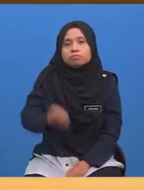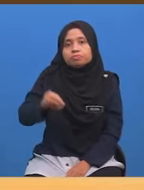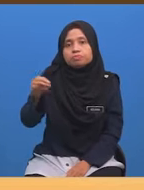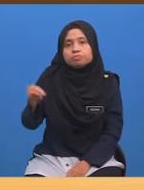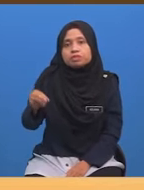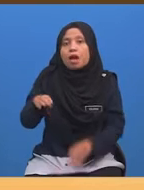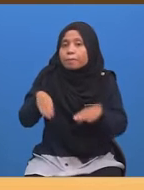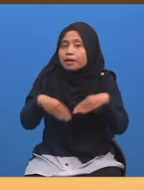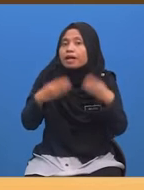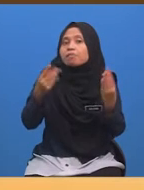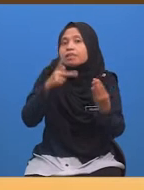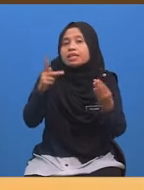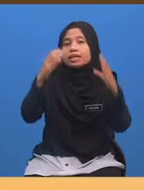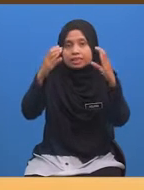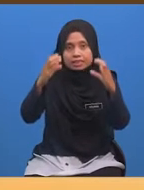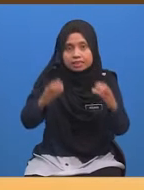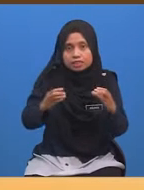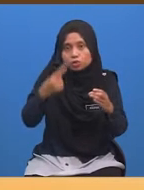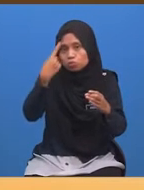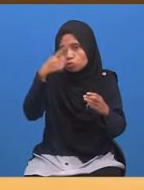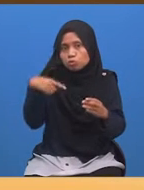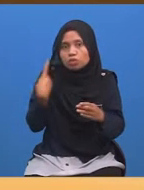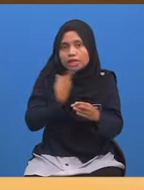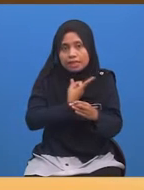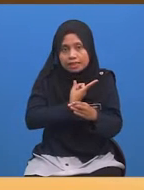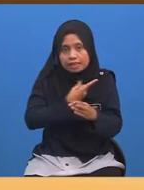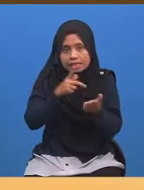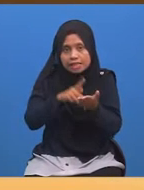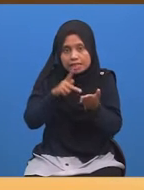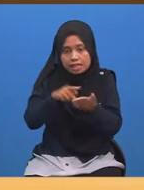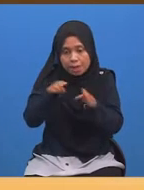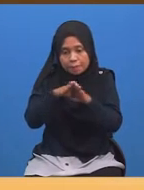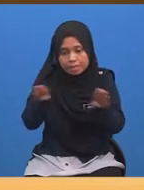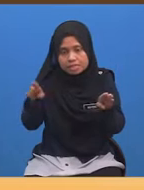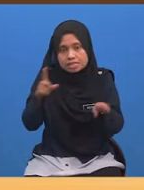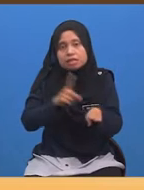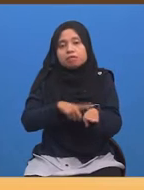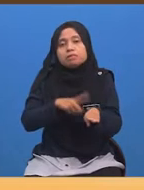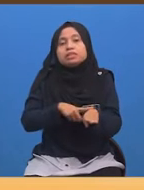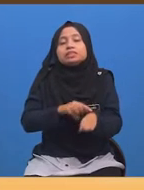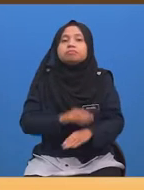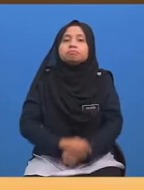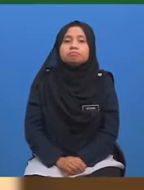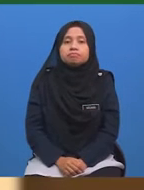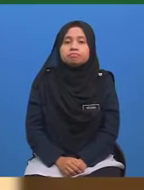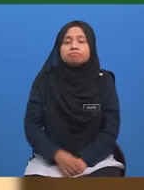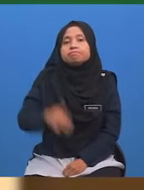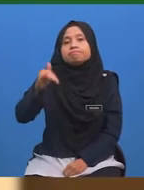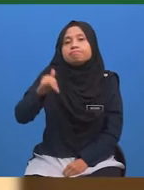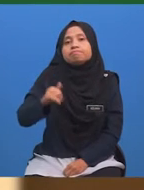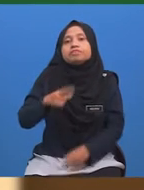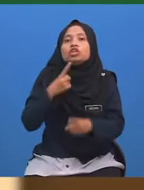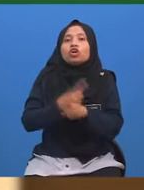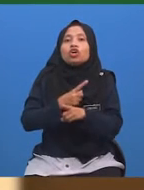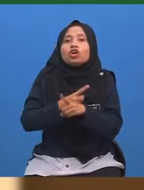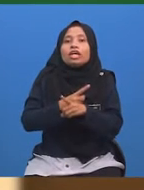Murid-murid Bagaimanakah caranya Untuk kita mengira beza masa tersebut Dalam bentuk lazim Ya,